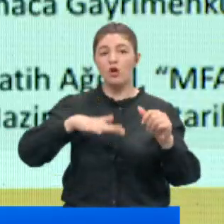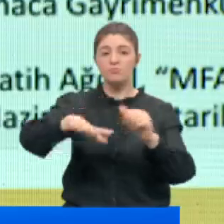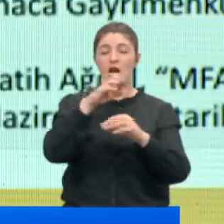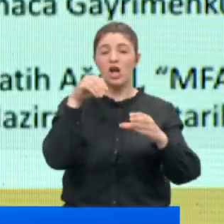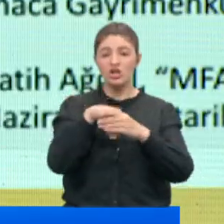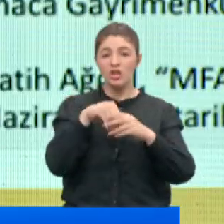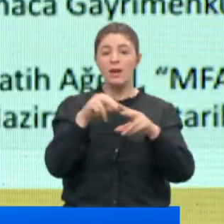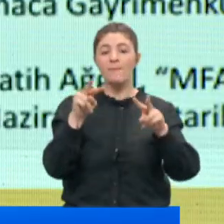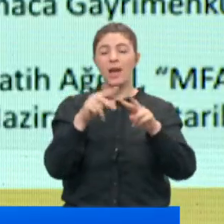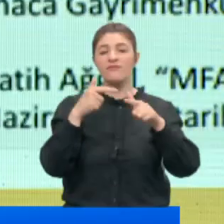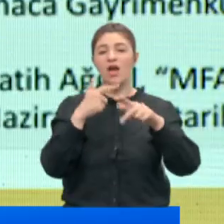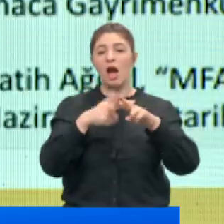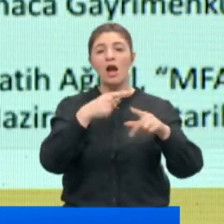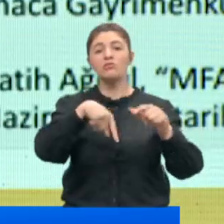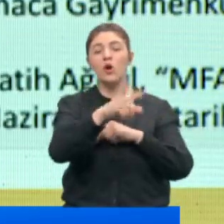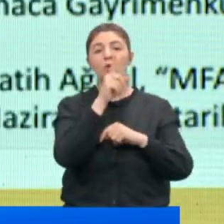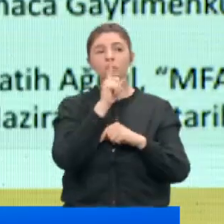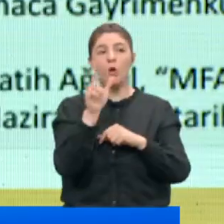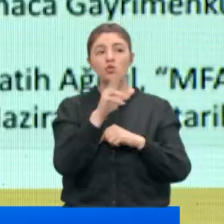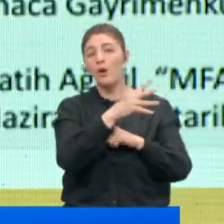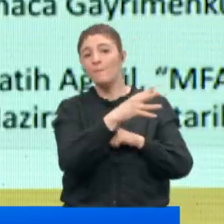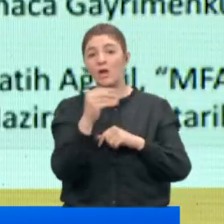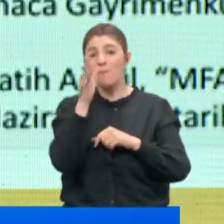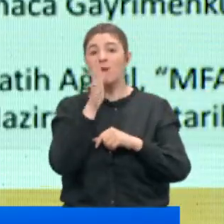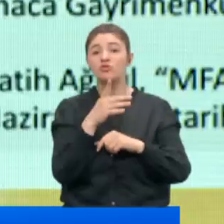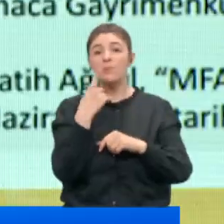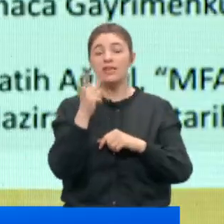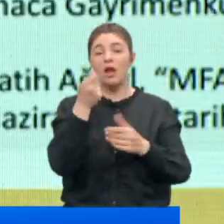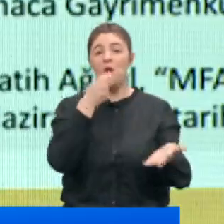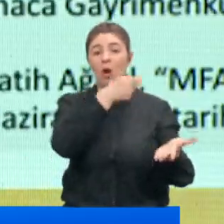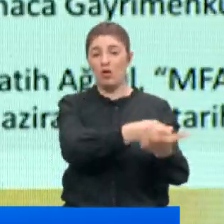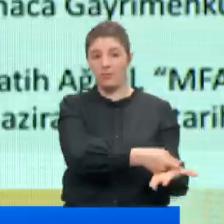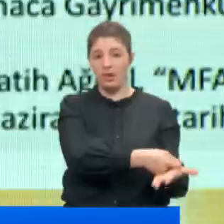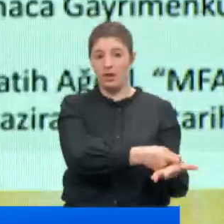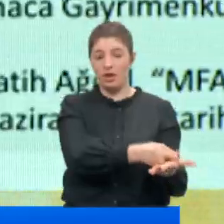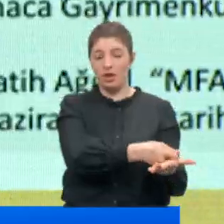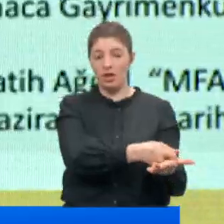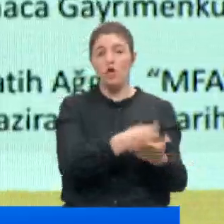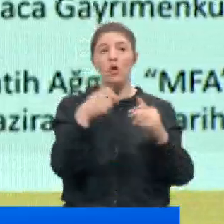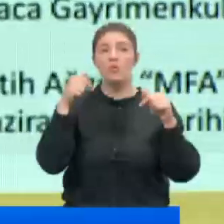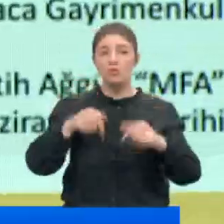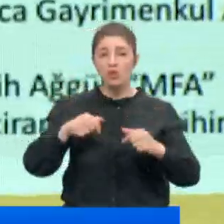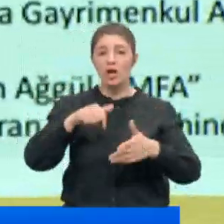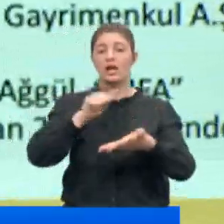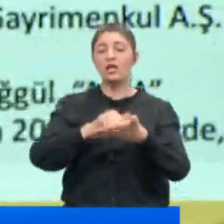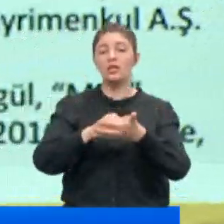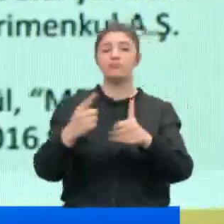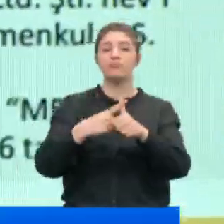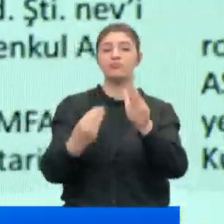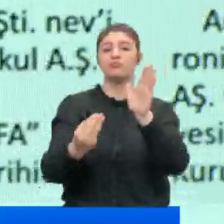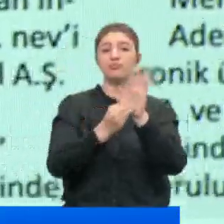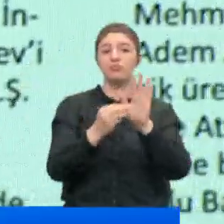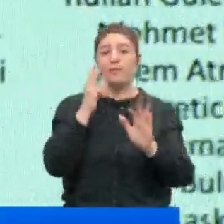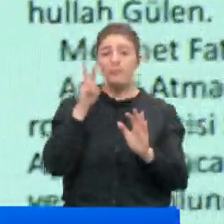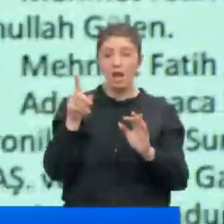için MFA Gayrimenkul'e de 130 milyon 500 bin lira ödeme yapıyor. Bugün gazetenin birinci sayfasında